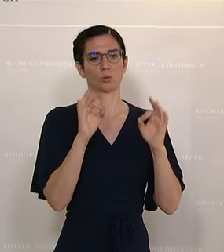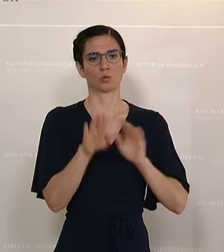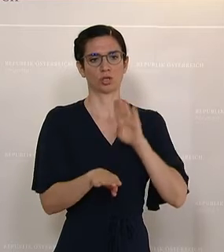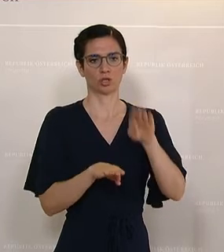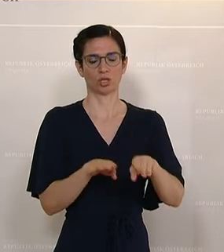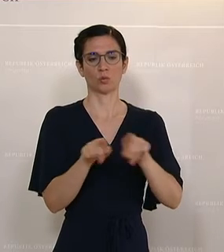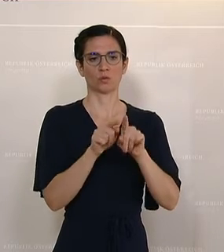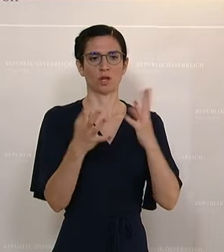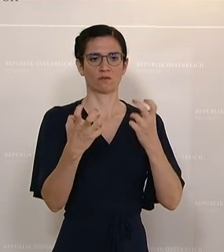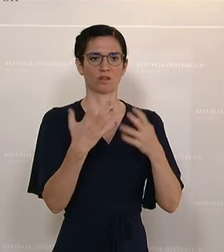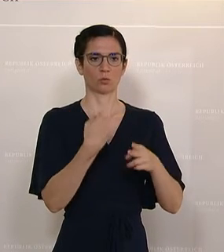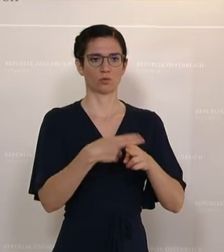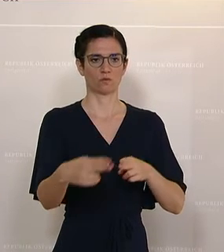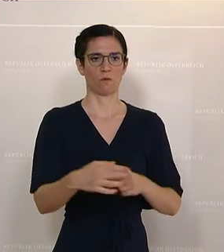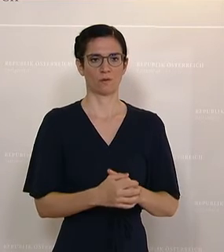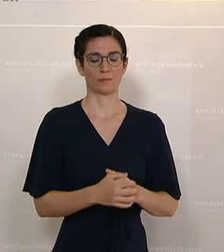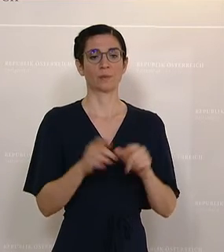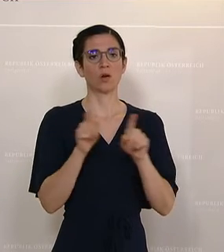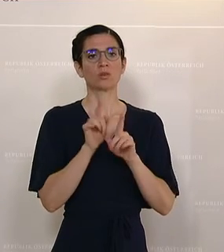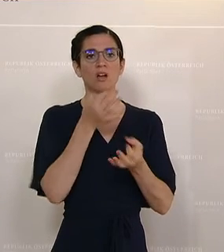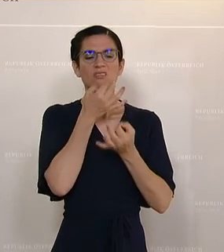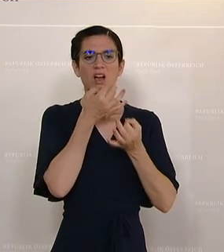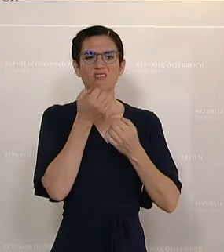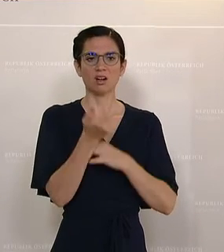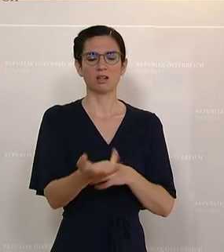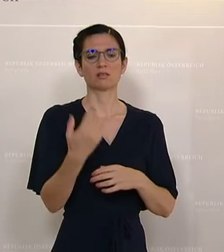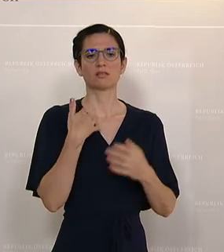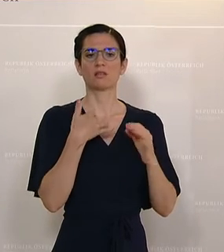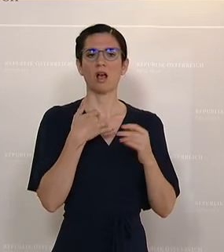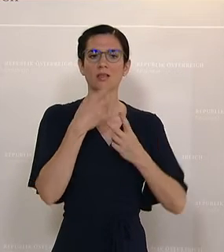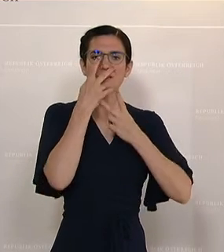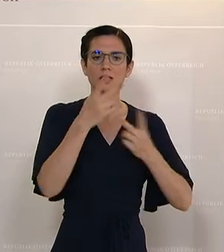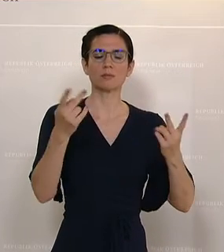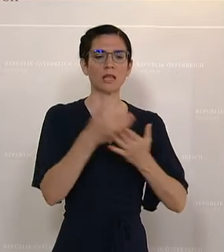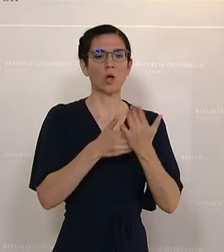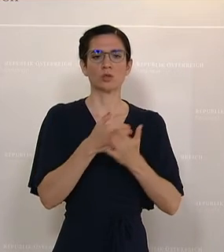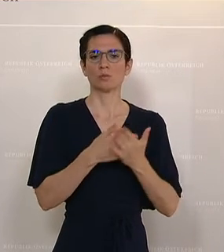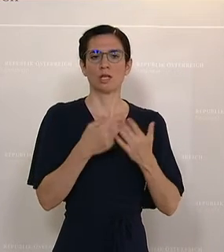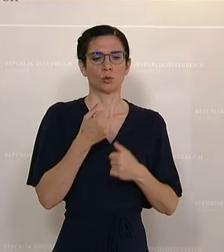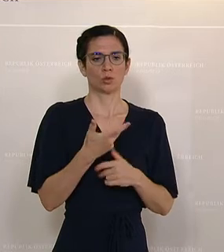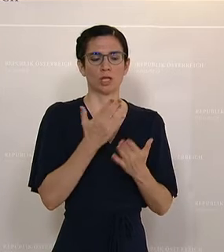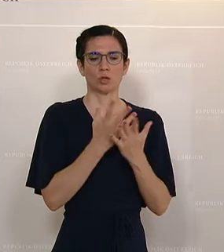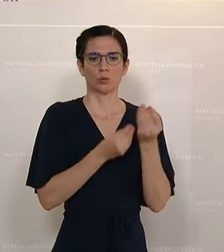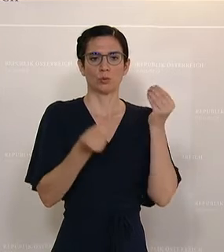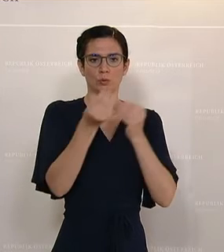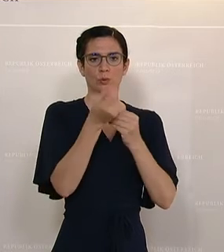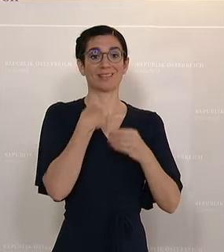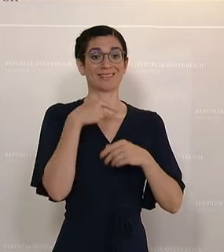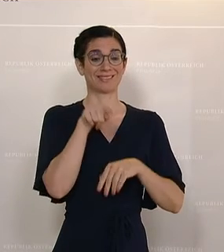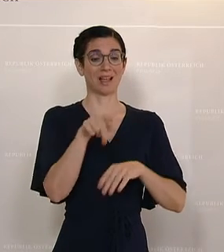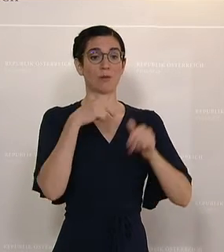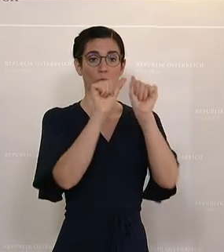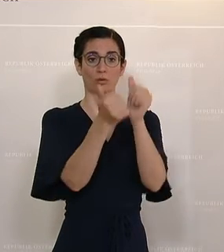Und es ist auch belegt an den Nachfragezahlen, was die Ausbildung angeht. Das ist ein attraktives Modell, das nachgefragt wird